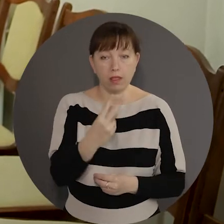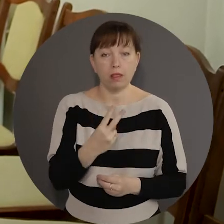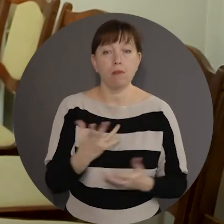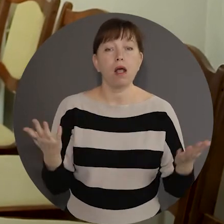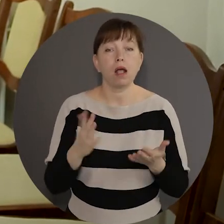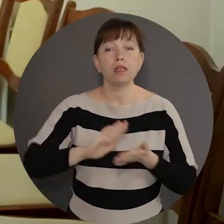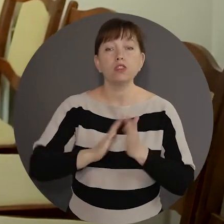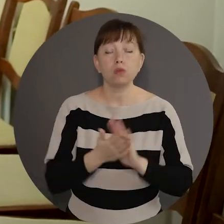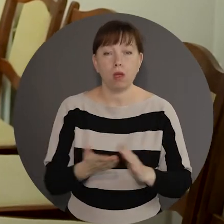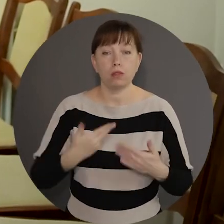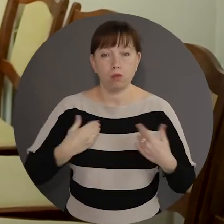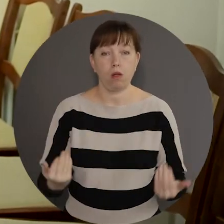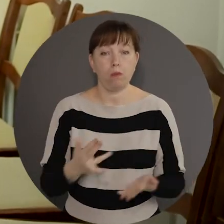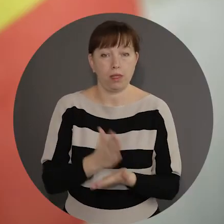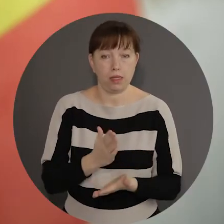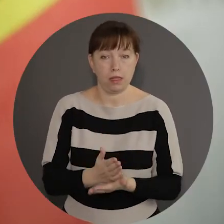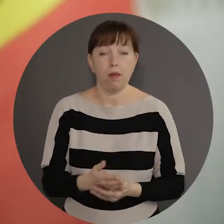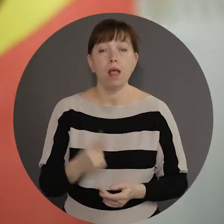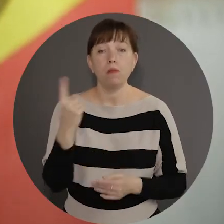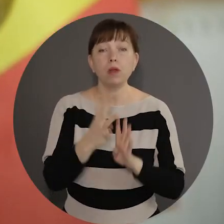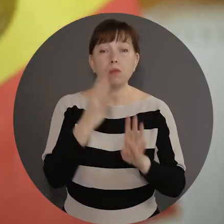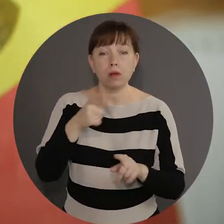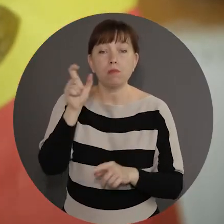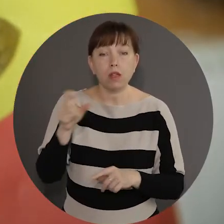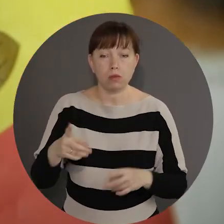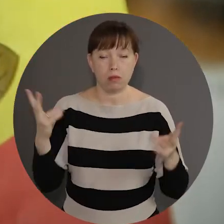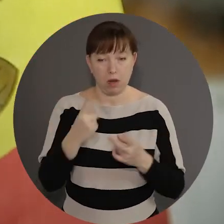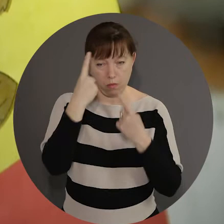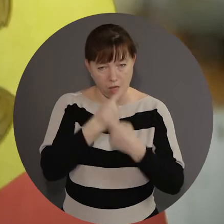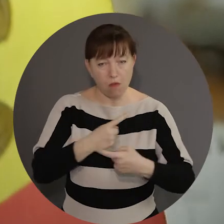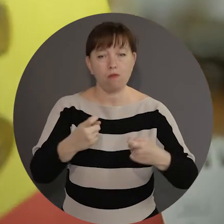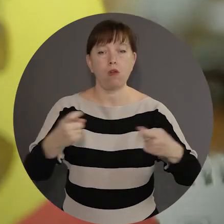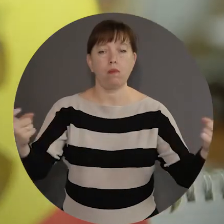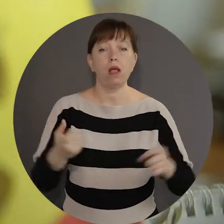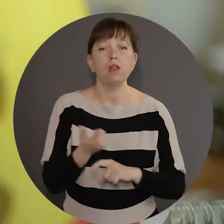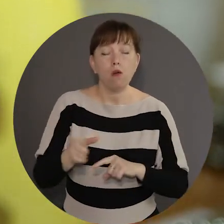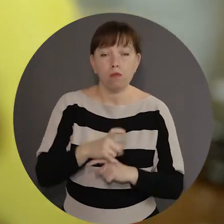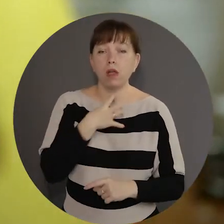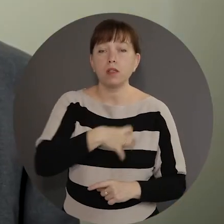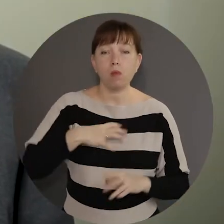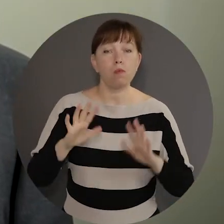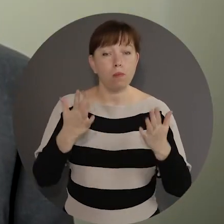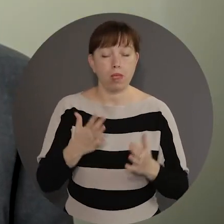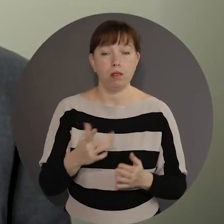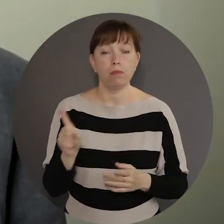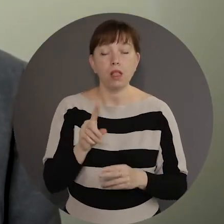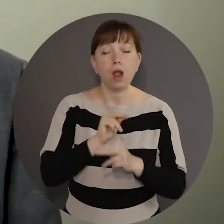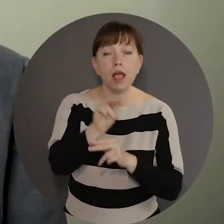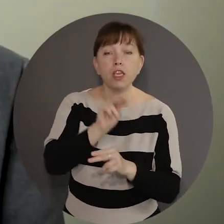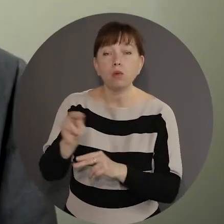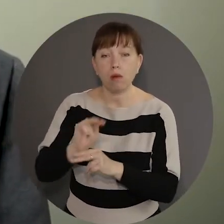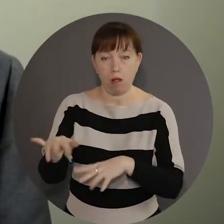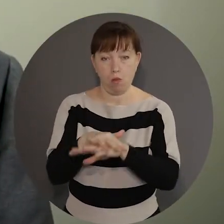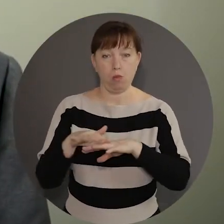ceea că noi vedem în ce situații suntem. În primul rând, persoanele respective trebuie să informați. Foarte important moment